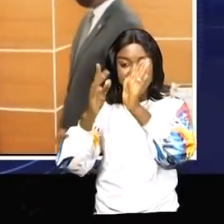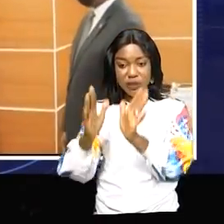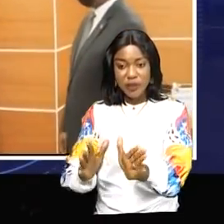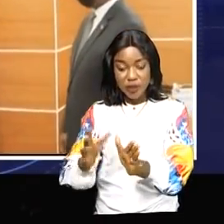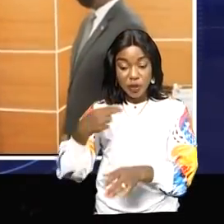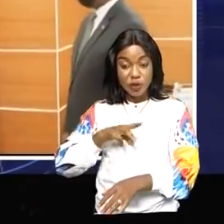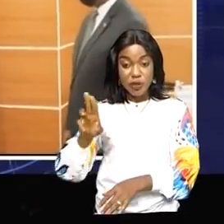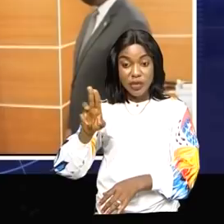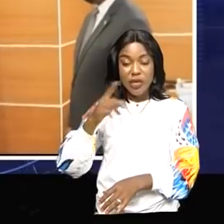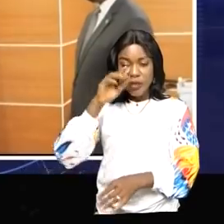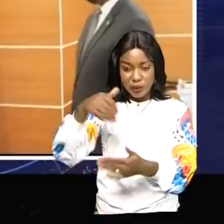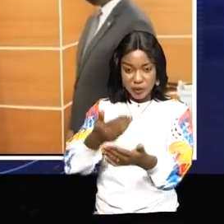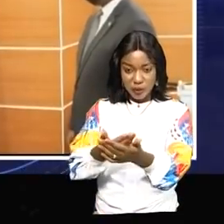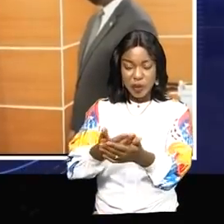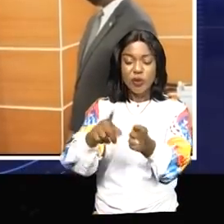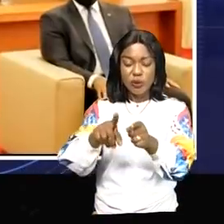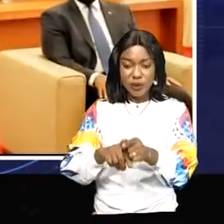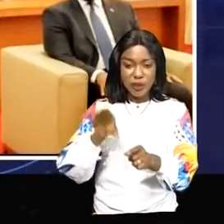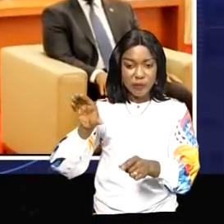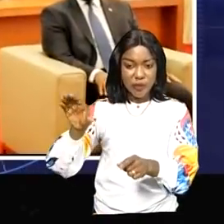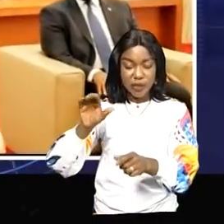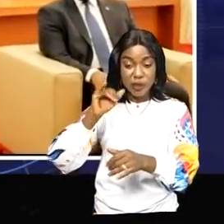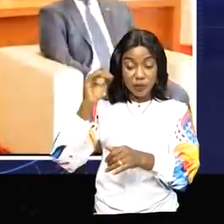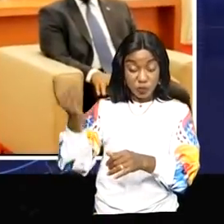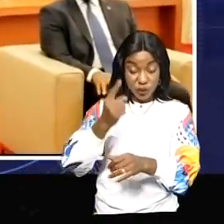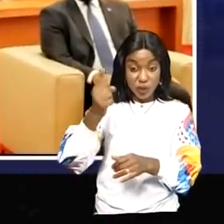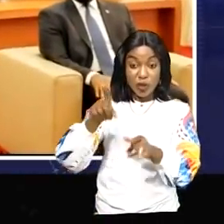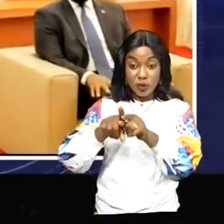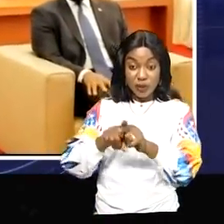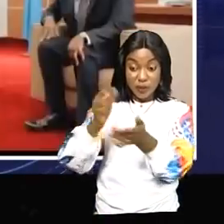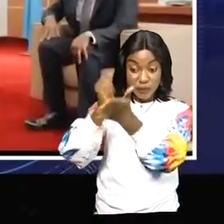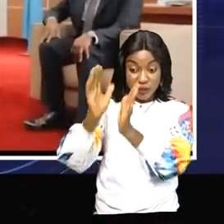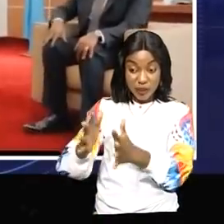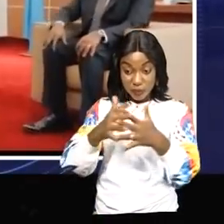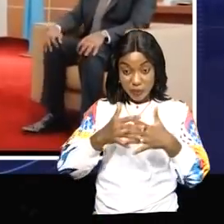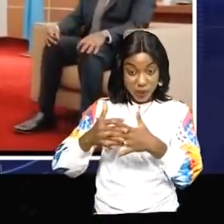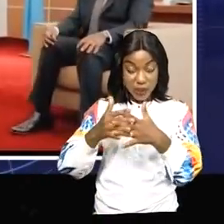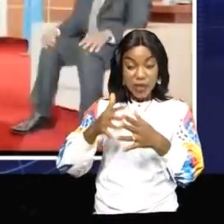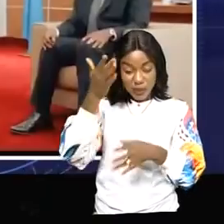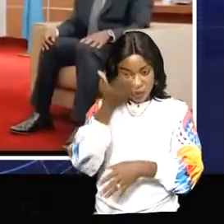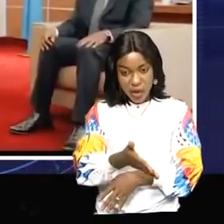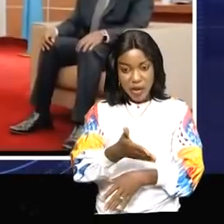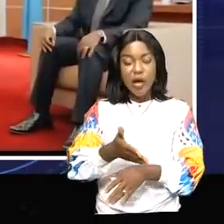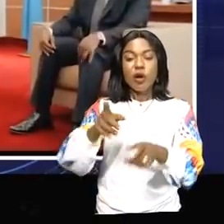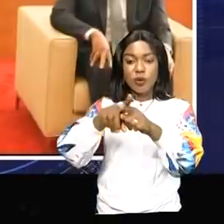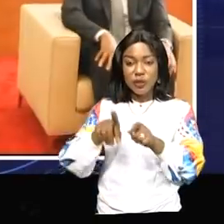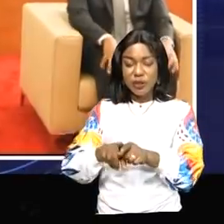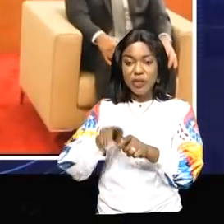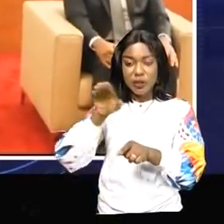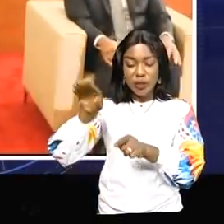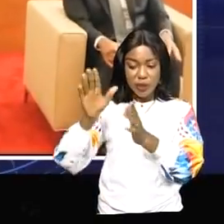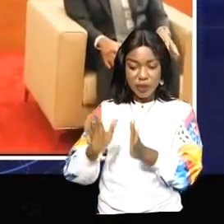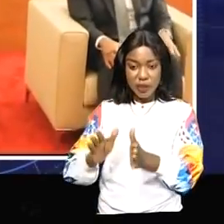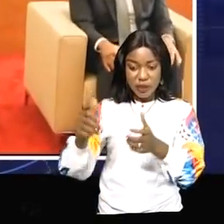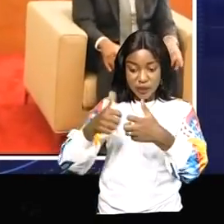'ONU dit Jean-Christophe Carré de la Banque mondiale, Mike Hammer, ambassadeur des États-Unis, Jean-Bosco Kayoumbo, directeur général de SNEL, ont tour à tour